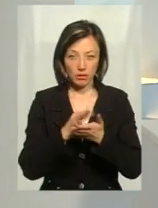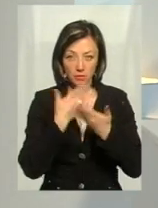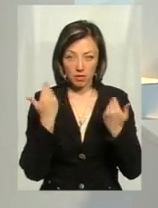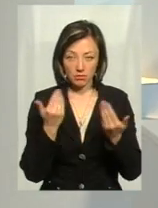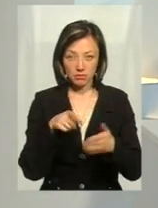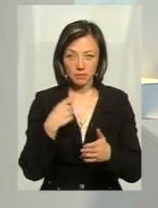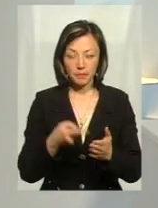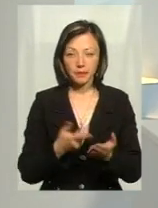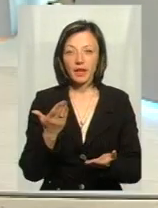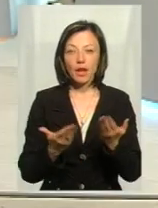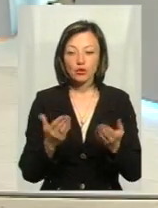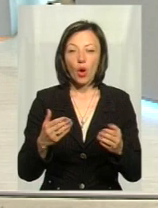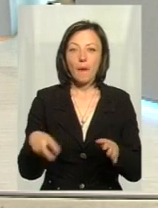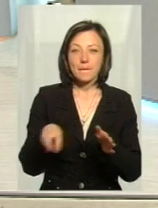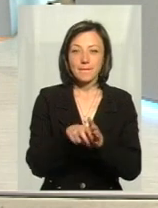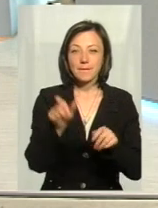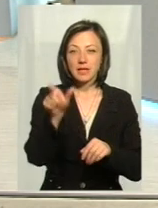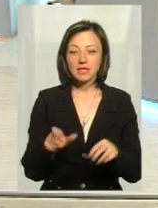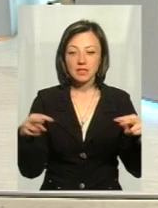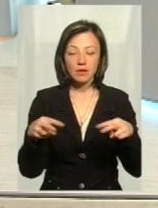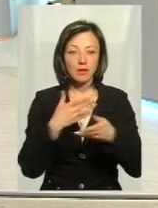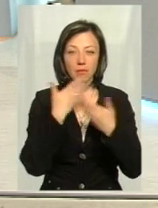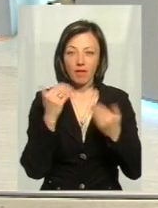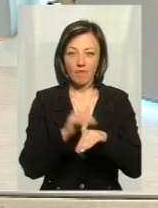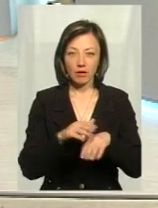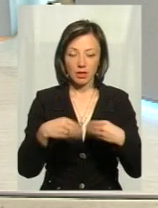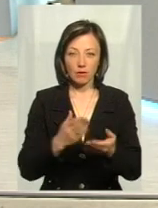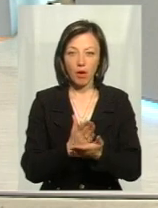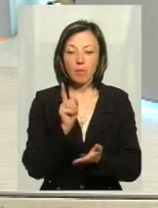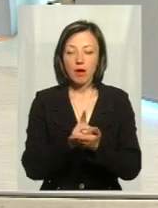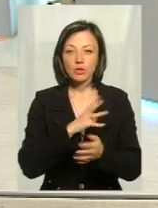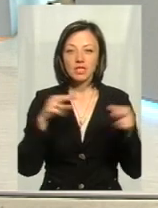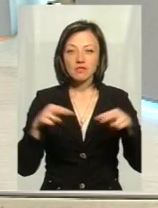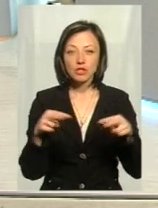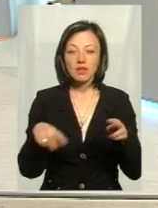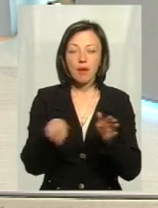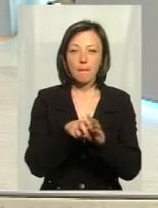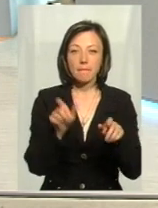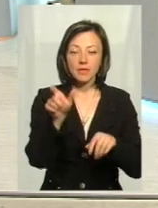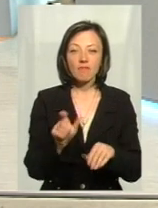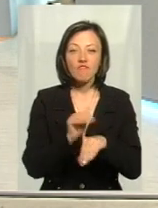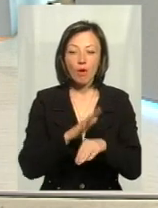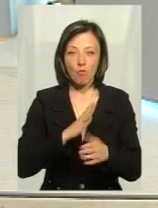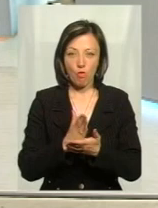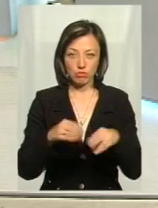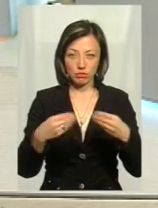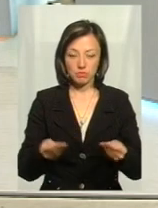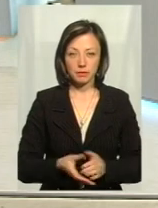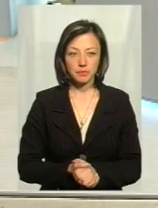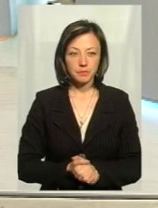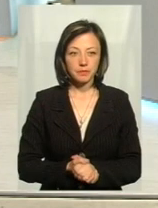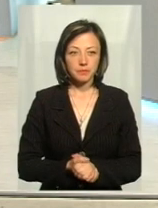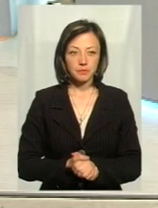Якщо пасажира свідчень, пасажира немає, немає факту надання послуг. Має бути зафіксований факт надання послуг. Так я вибачаюся, яку він